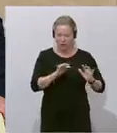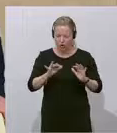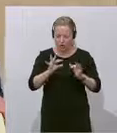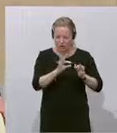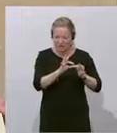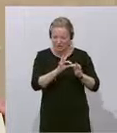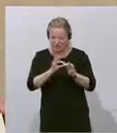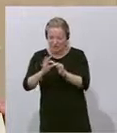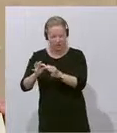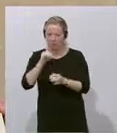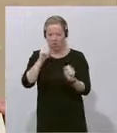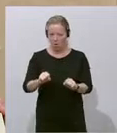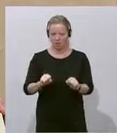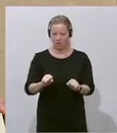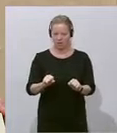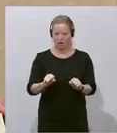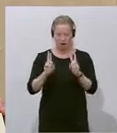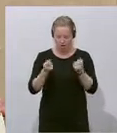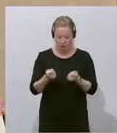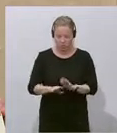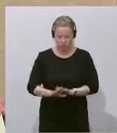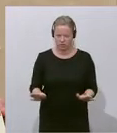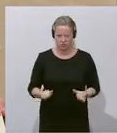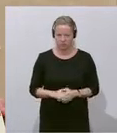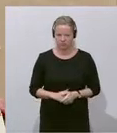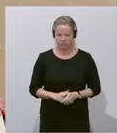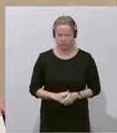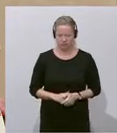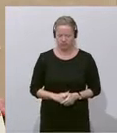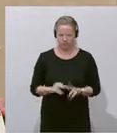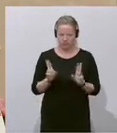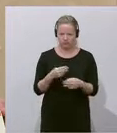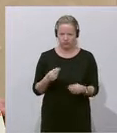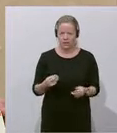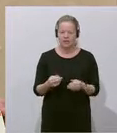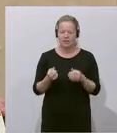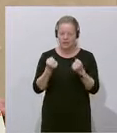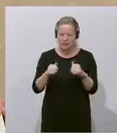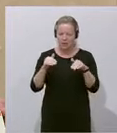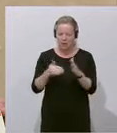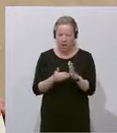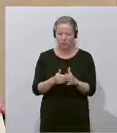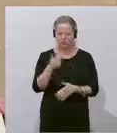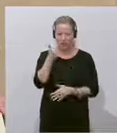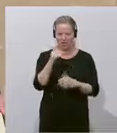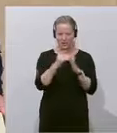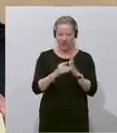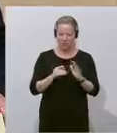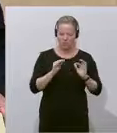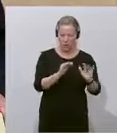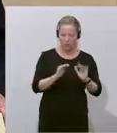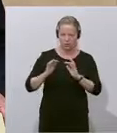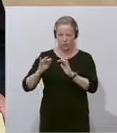das ist vollkommen auszuschließen. Es muss zumindest zwei Datenflüsse gegeben haben, einen